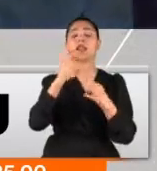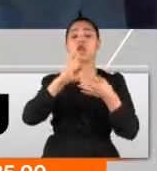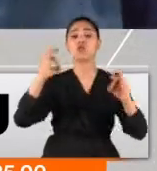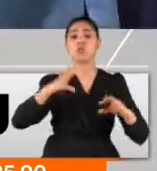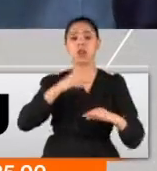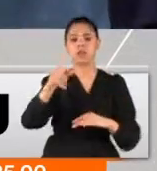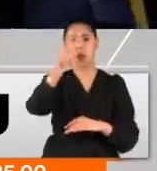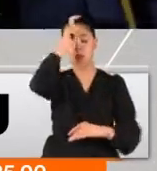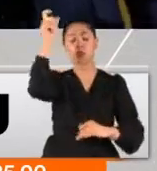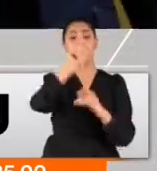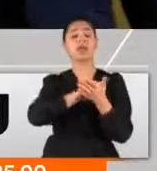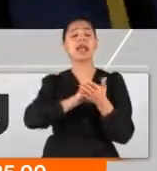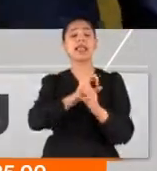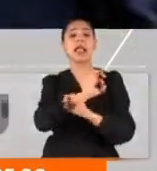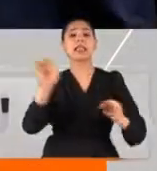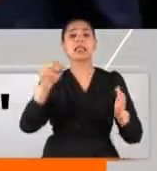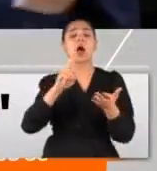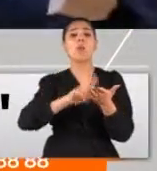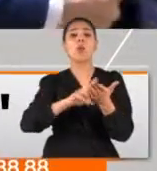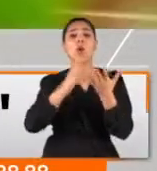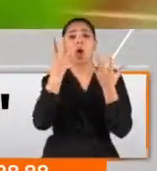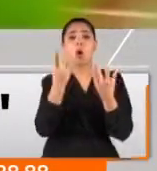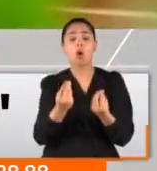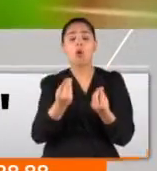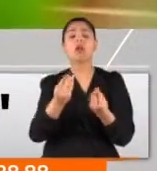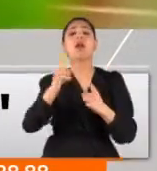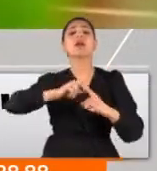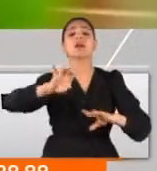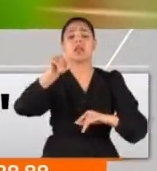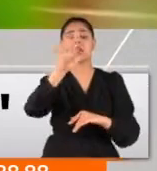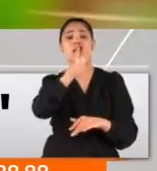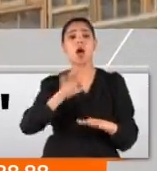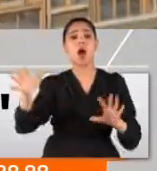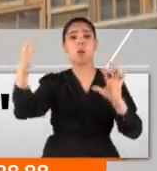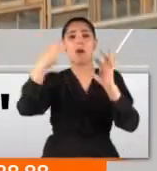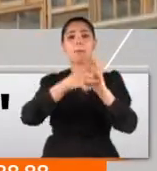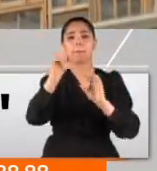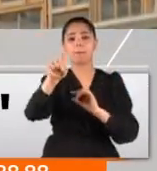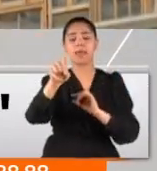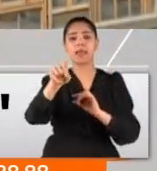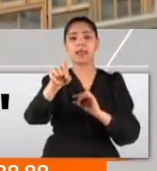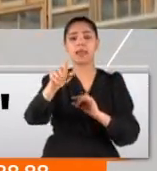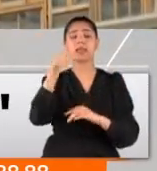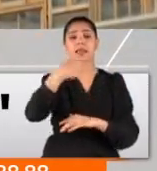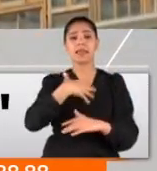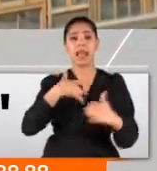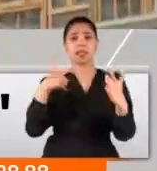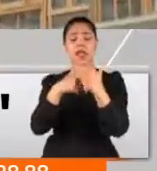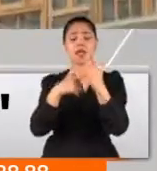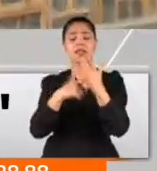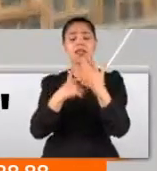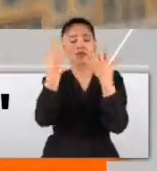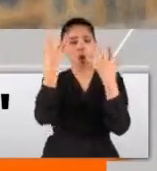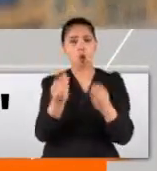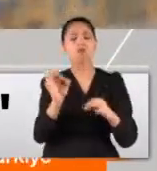tam üye olarak yer almadığı bir Avrupa Birliği'nin çekim ve güç merkezi olma hedefine ulaşması da